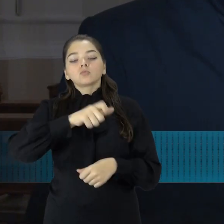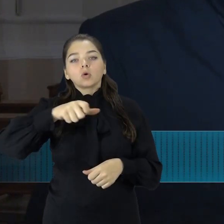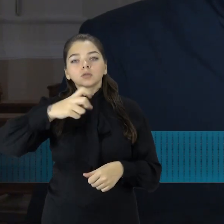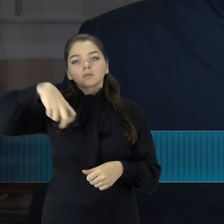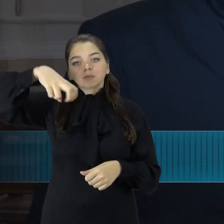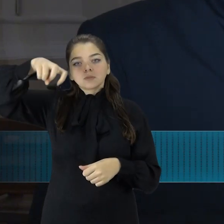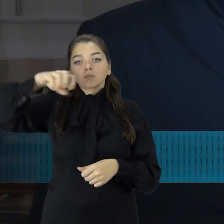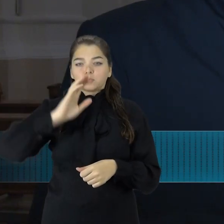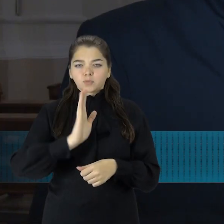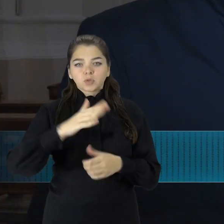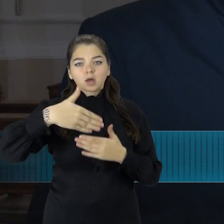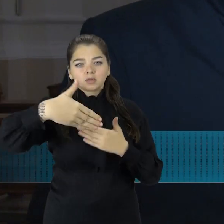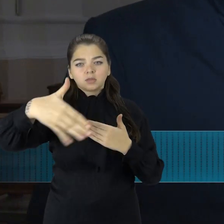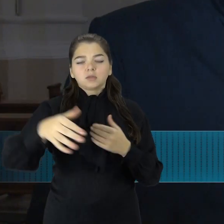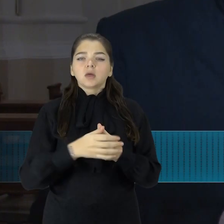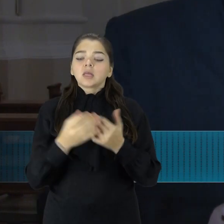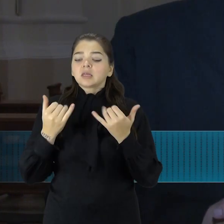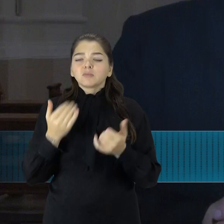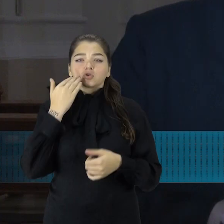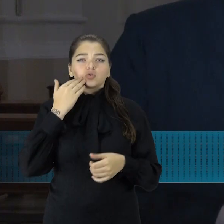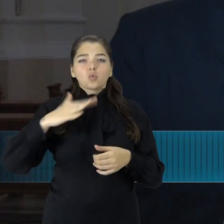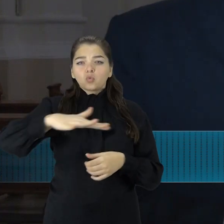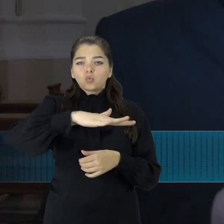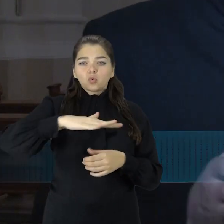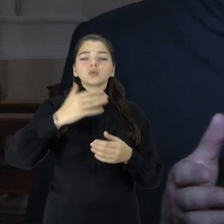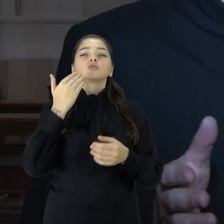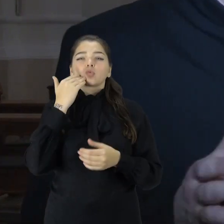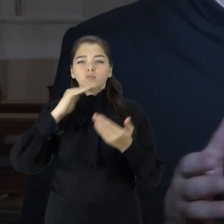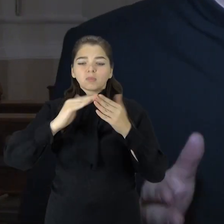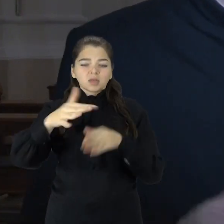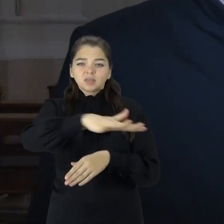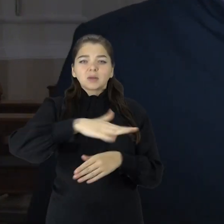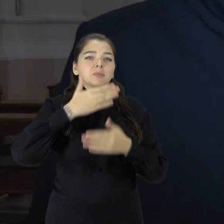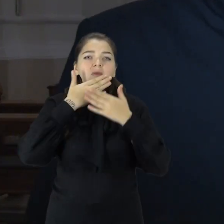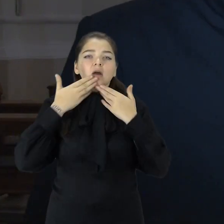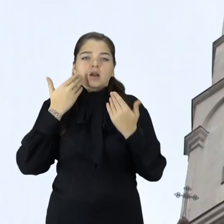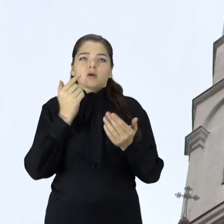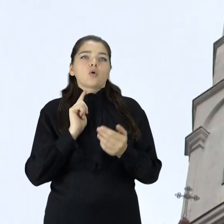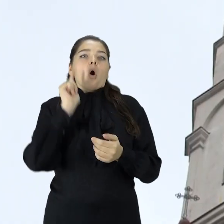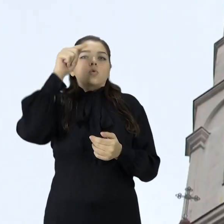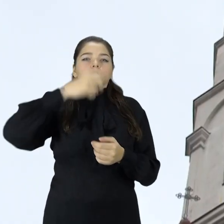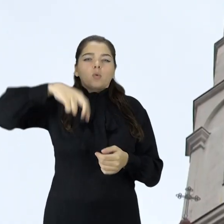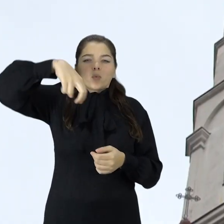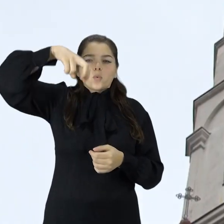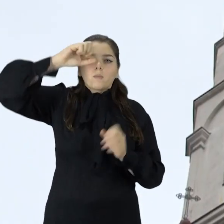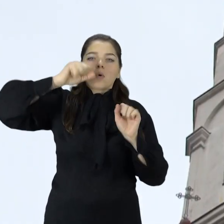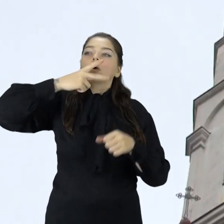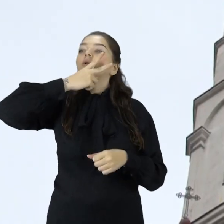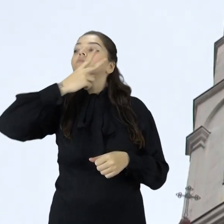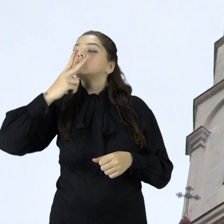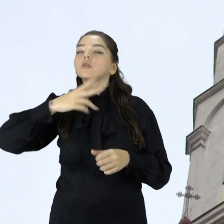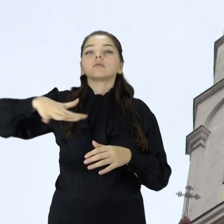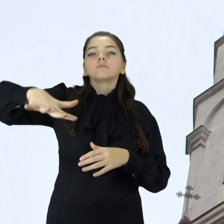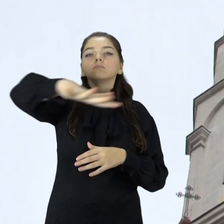šiauliai šiuo metu neturi aukštos vietos, kur pasižiūrėti į šiaulius iš visų pusių. Renksim Karelijonus,